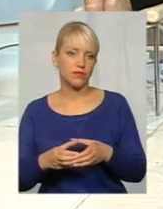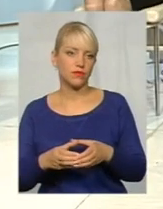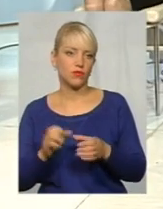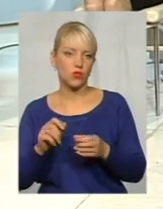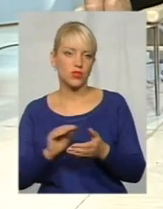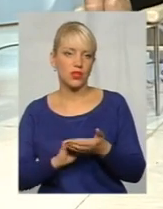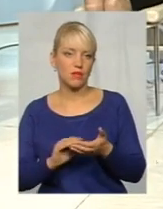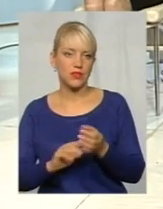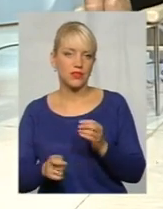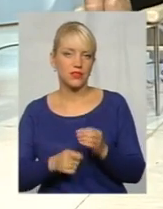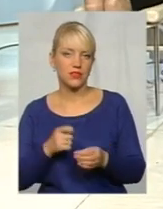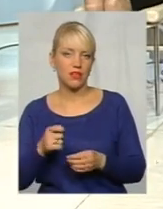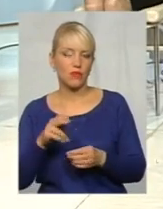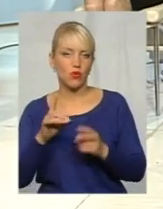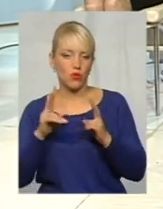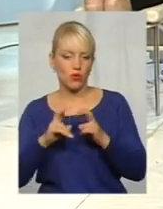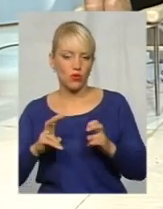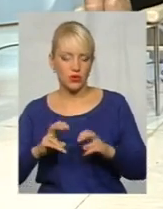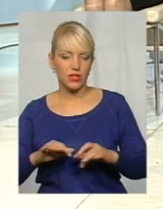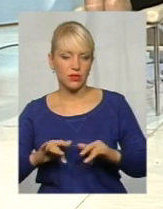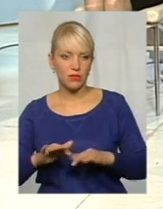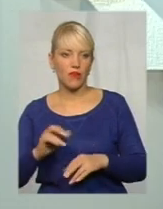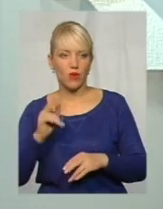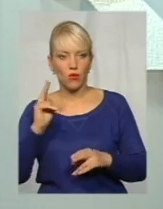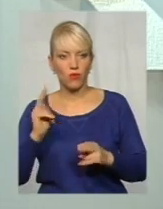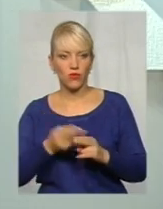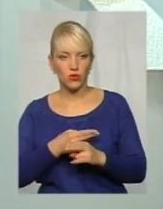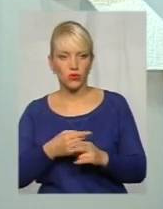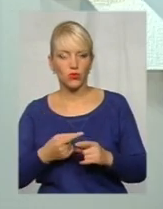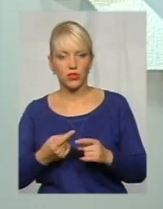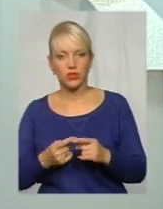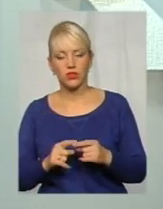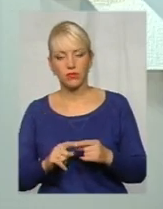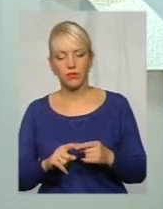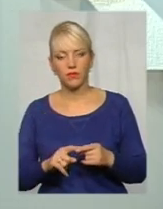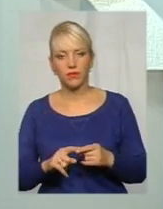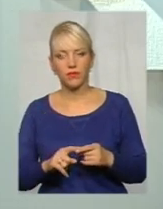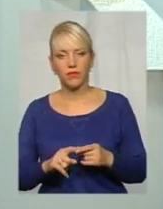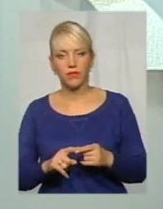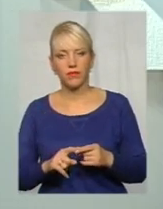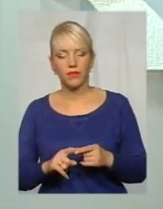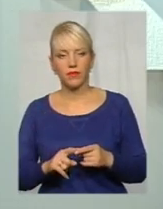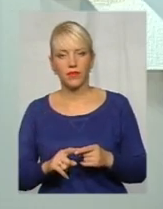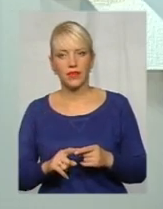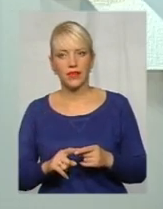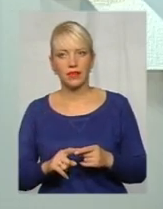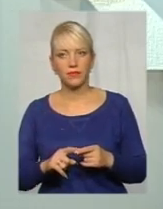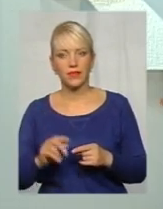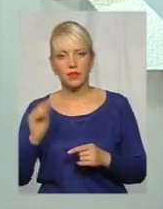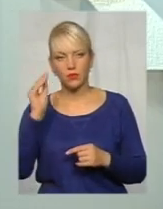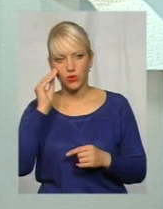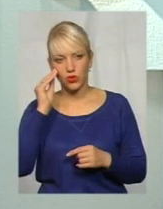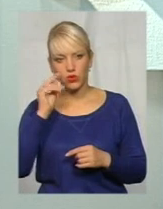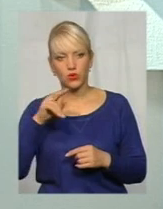написати заяву про розгляду справи у відсутність, ну, зокрема, в даному випадку позивача, з позицією, що позовні